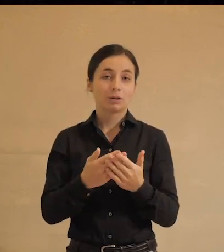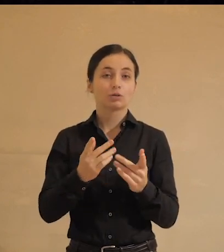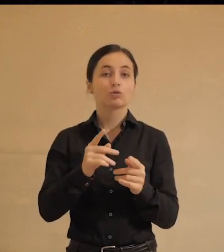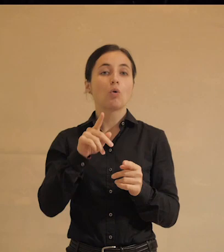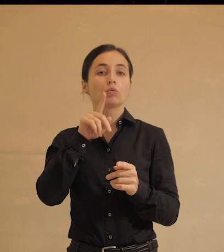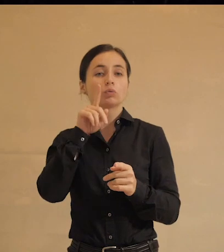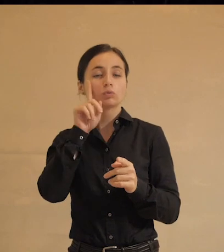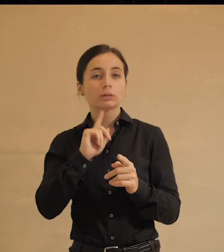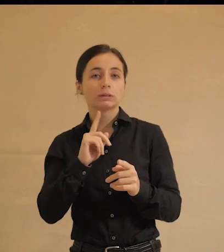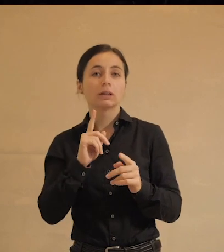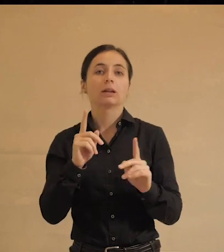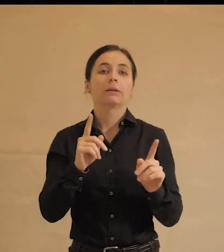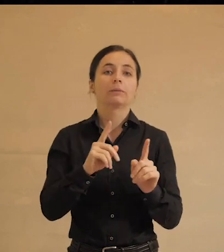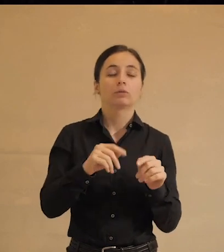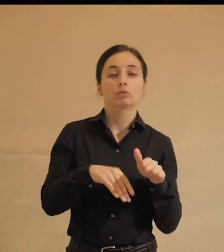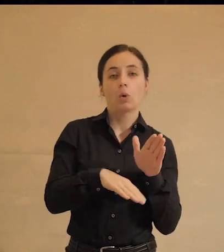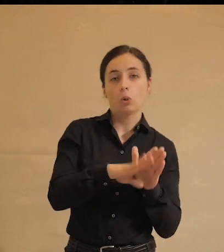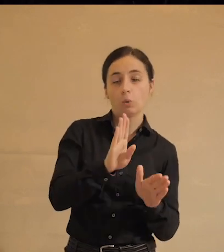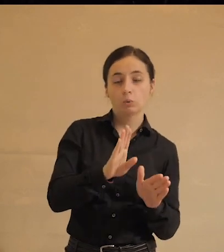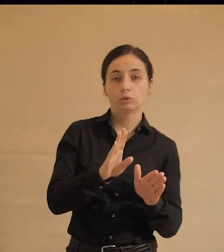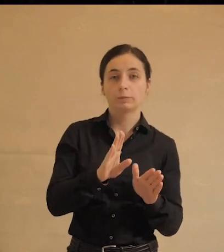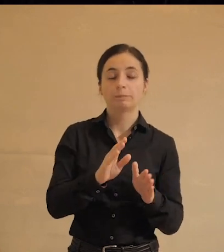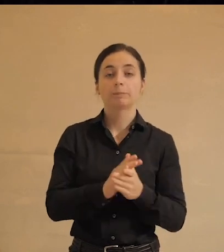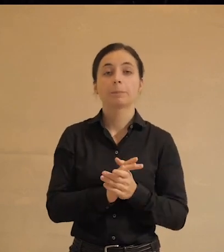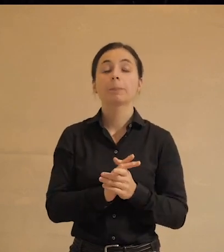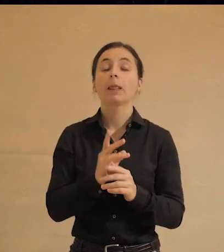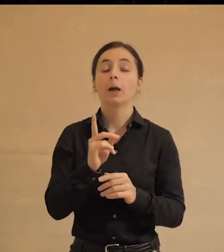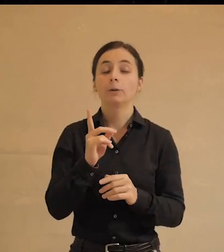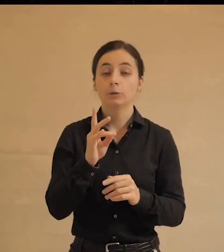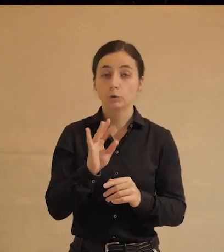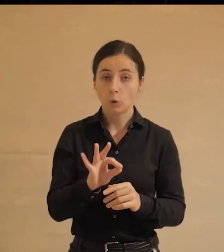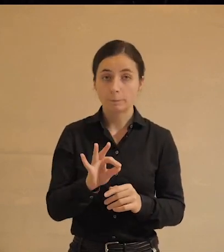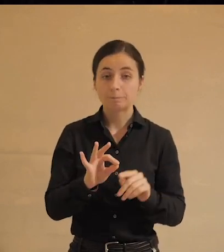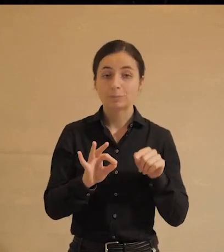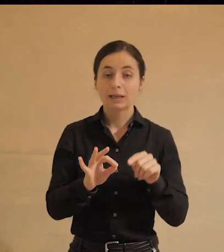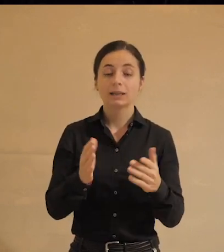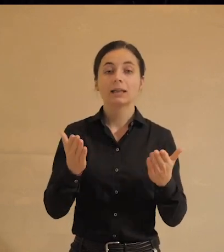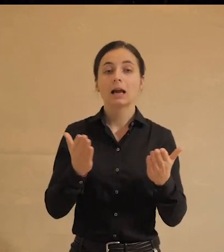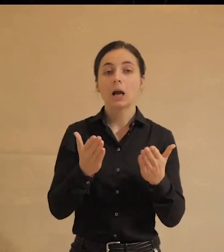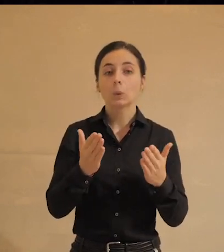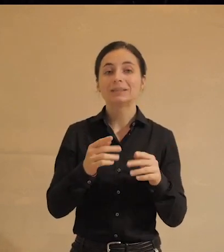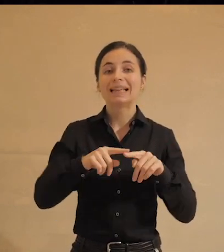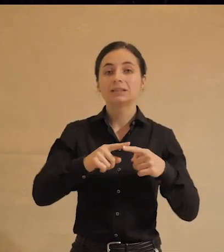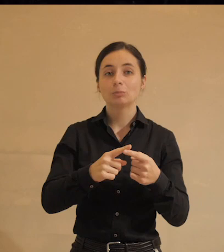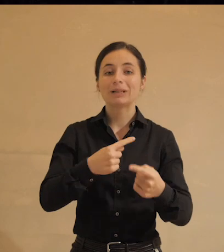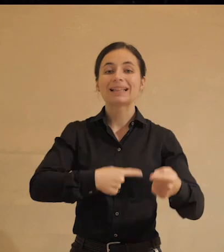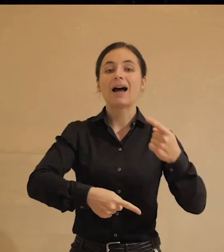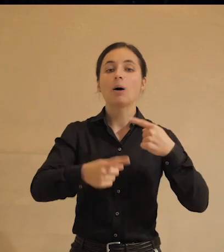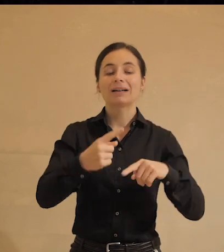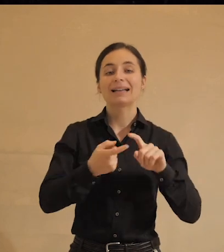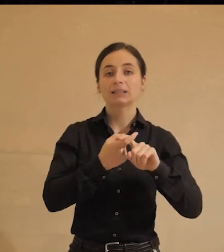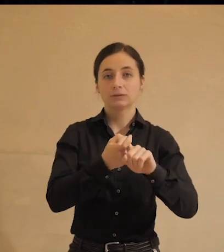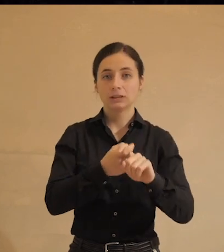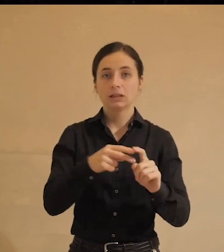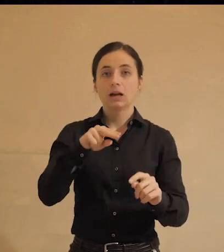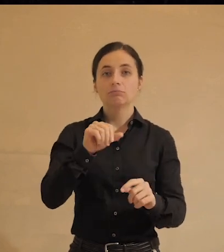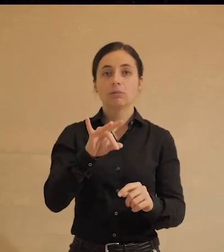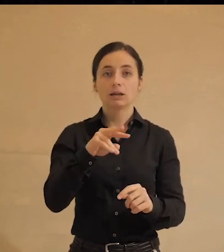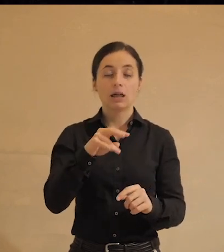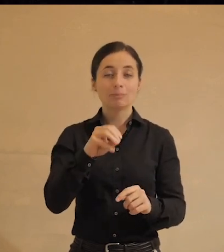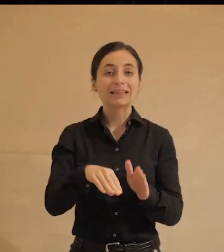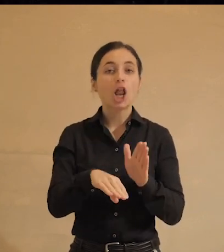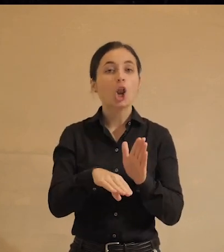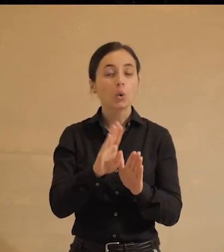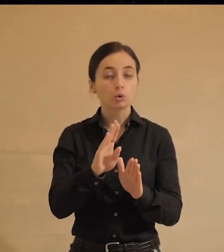Там соленый огурец или сметана с луком. Вот такая у нас демократия. Но это какой-то инструмент обратной связи. Конечно, парламент лучше, понятное